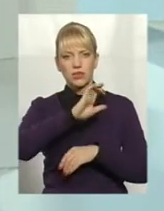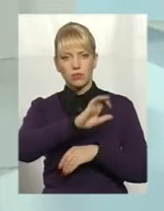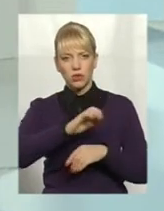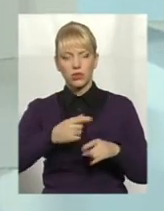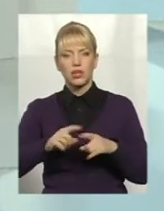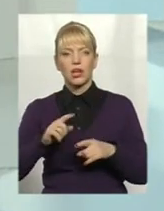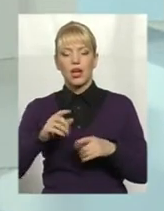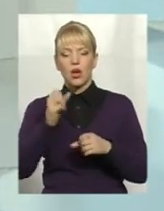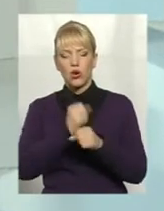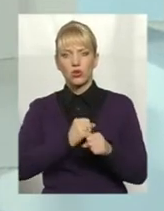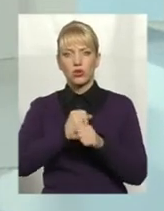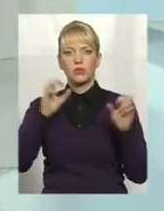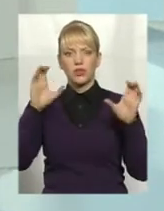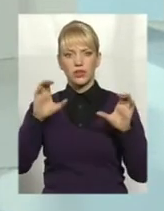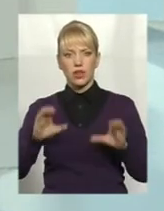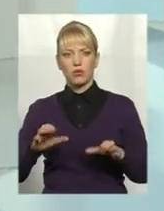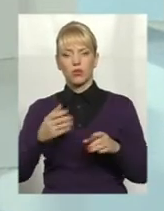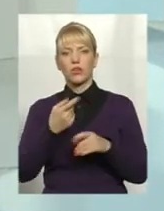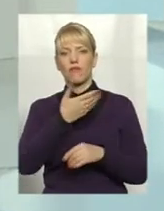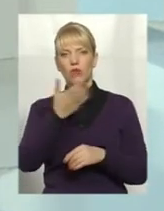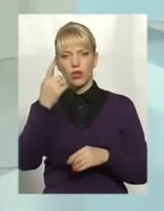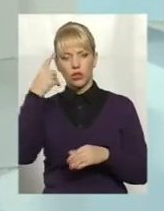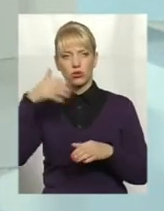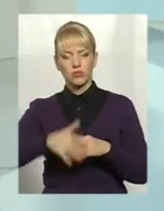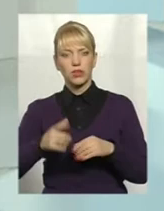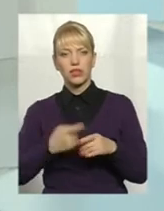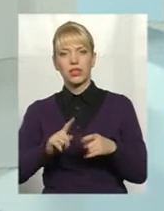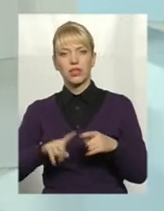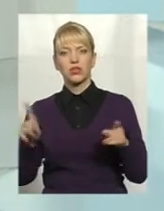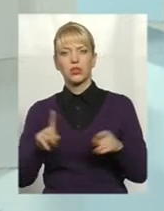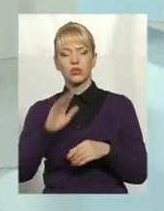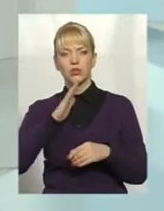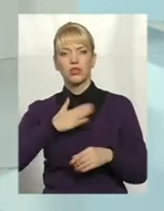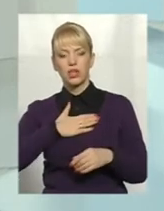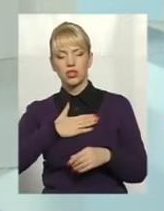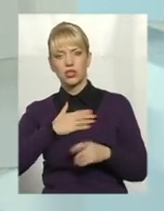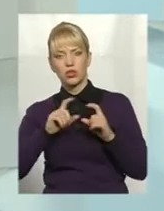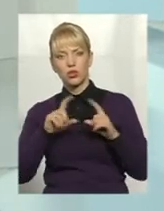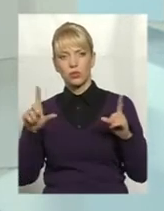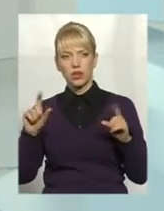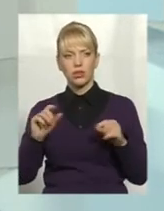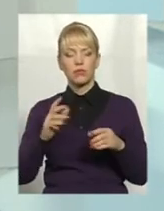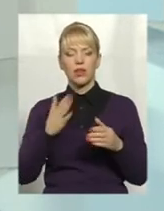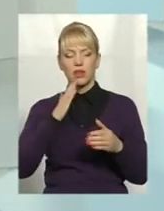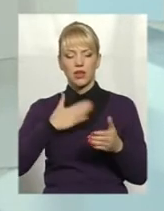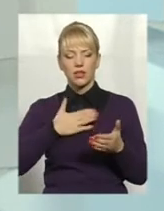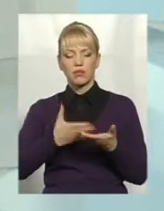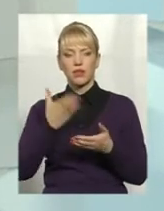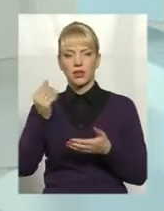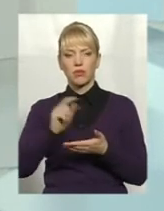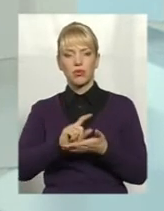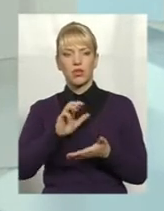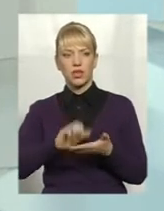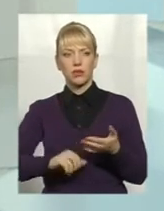Розробники закону, вони розуміли те, що нашим суб'єктам, нашим платникам податків, роботодавцям